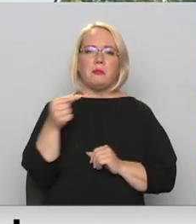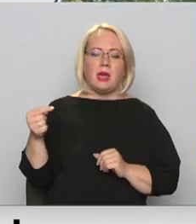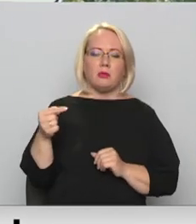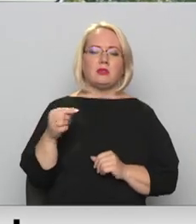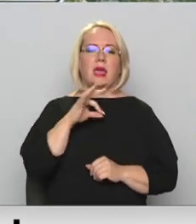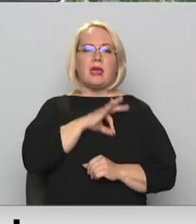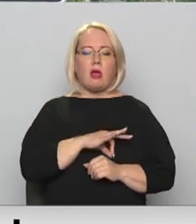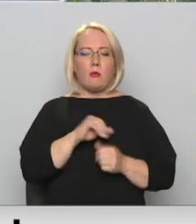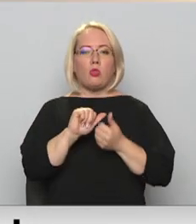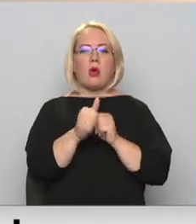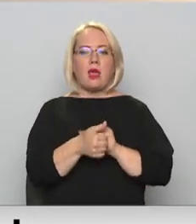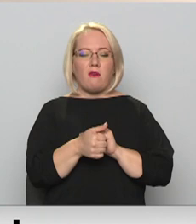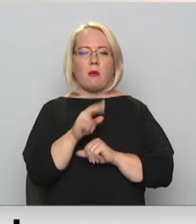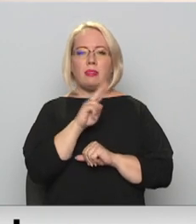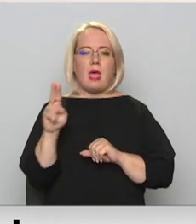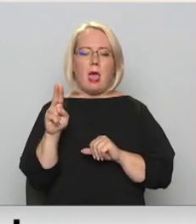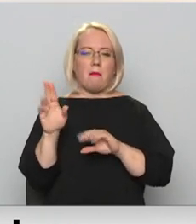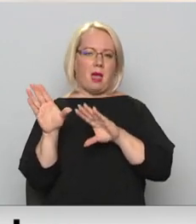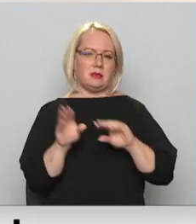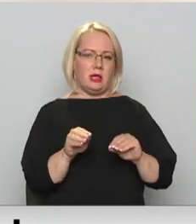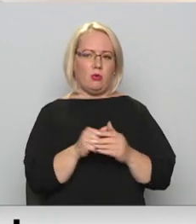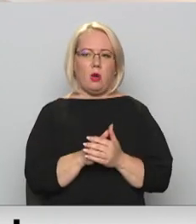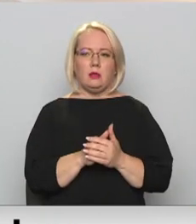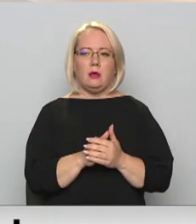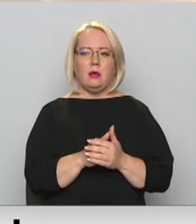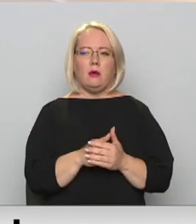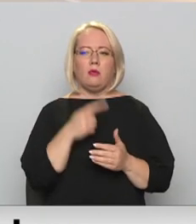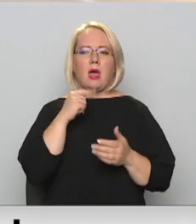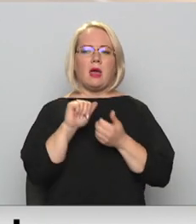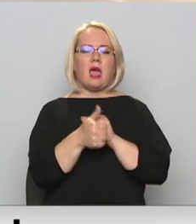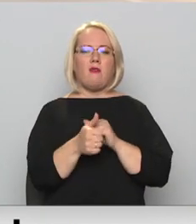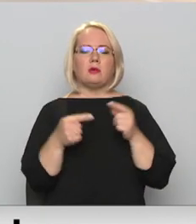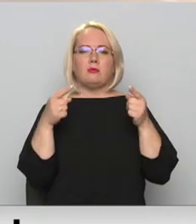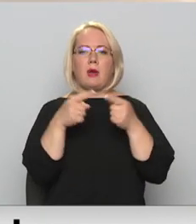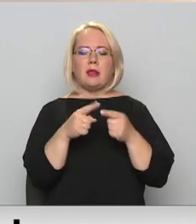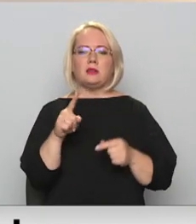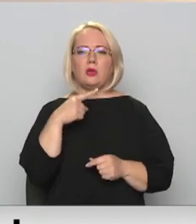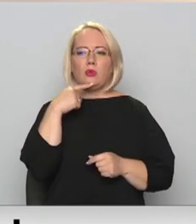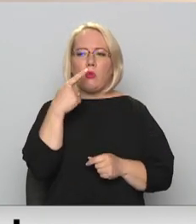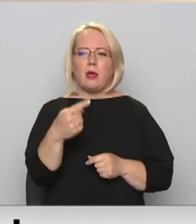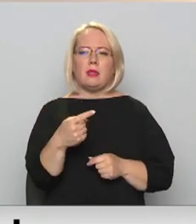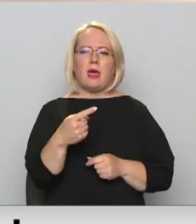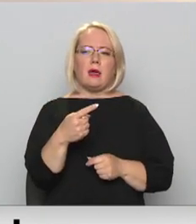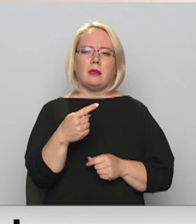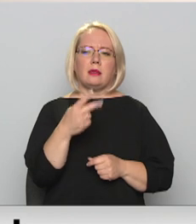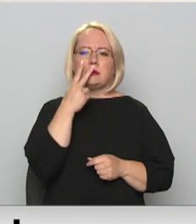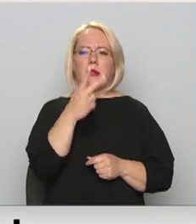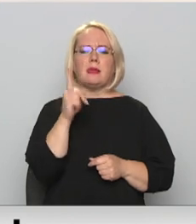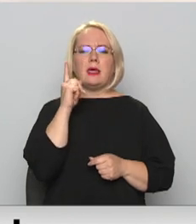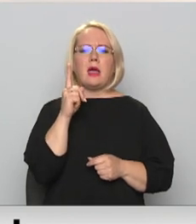no reformas nemazinot. Reformas mērķis noteikti nav skatās tikai